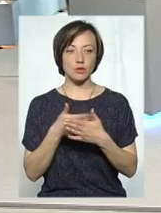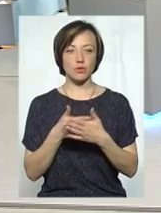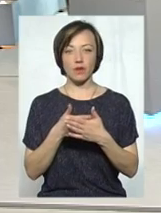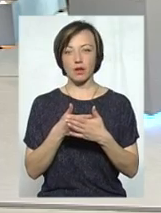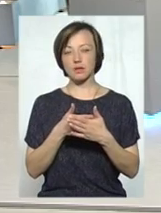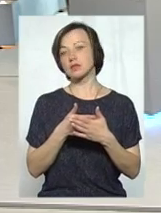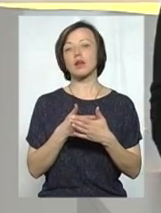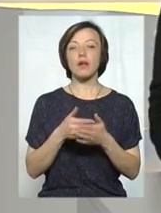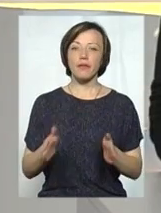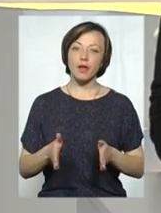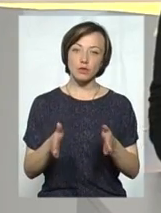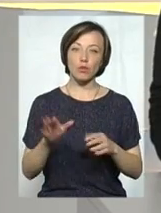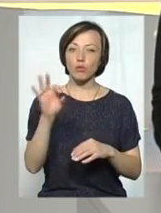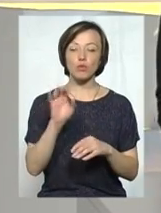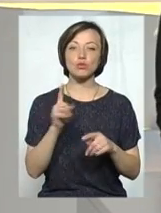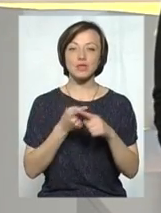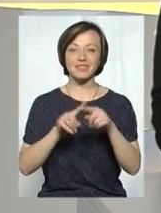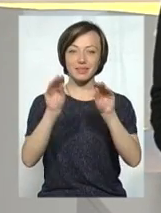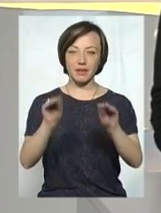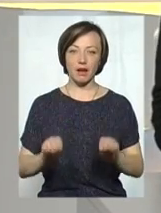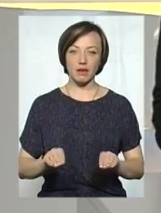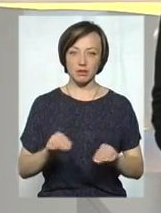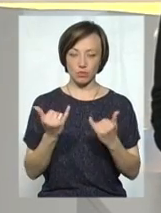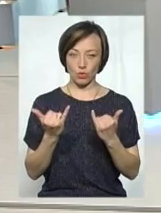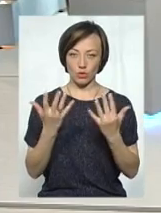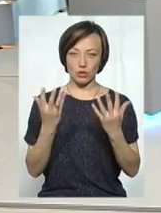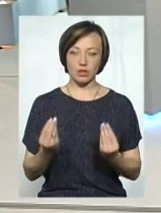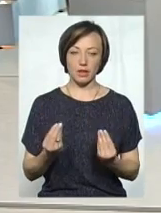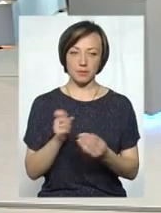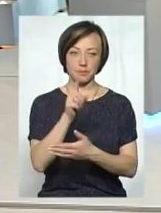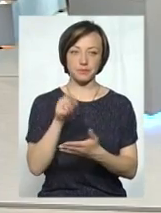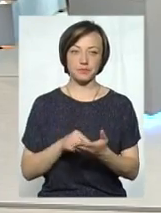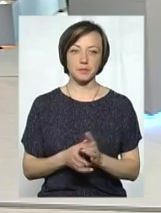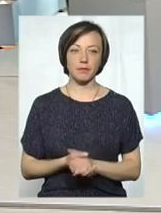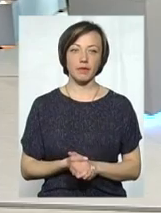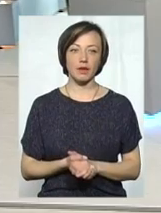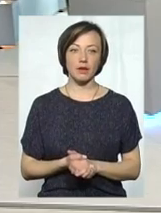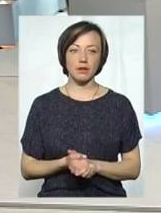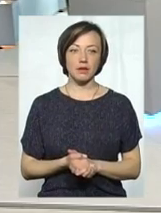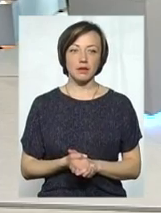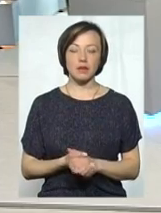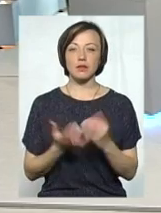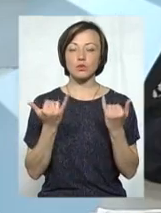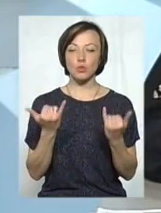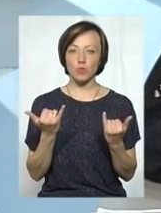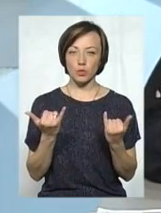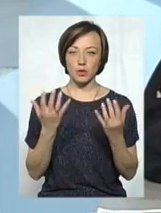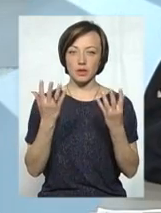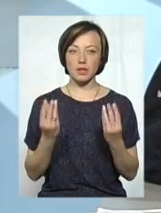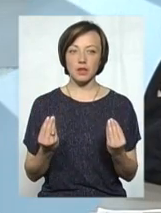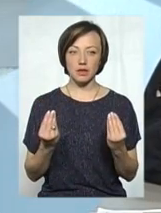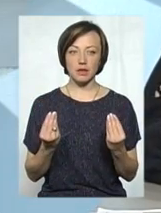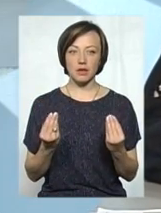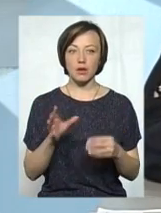дорогах. Про що говорять дані, які ми маємо на сьогодні? У нас сьогодні, я хотів би зупинитися, першу чергу, те, як вже